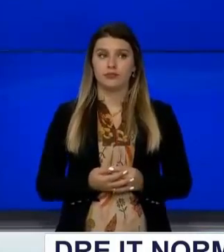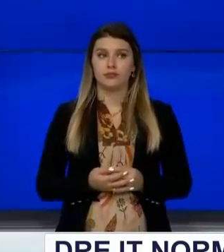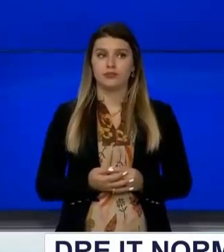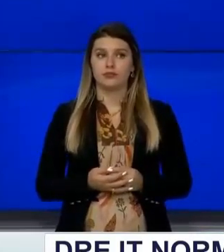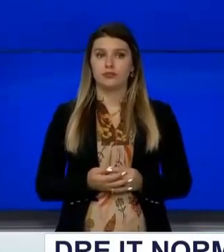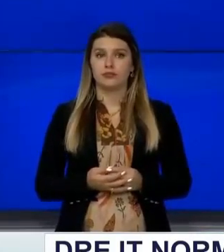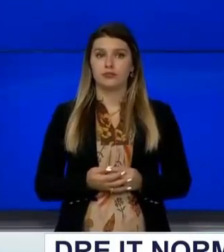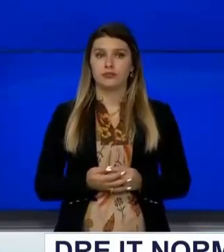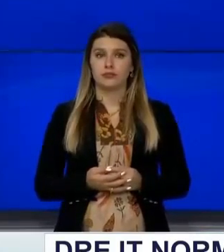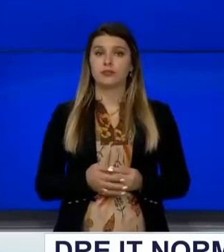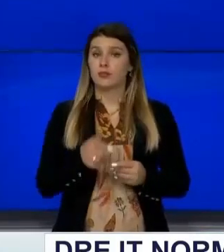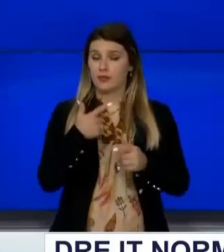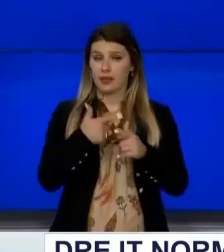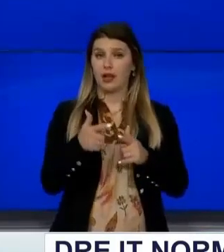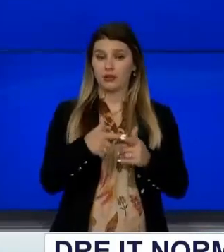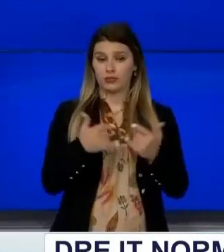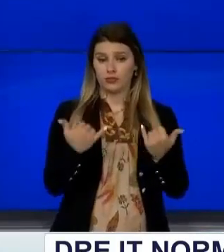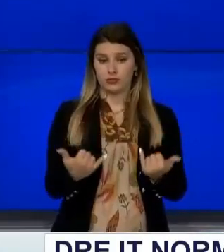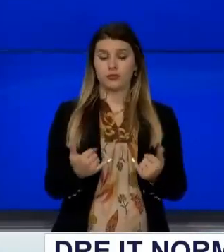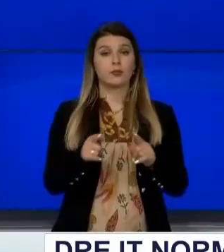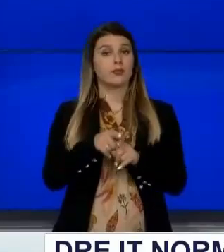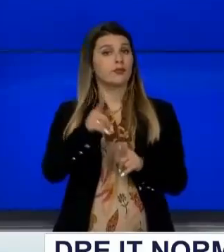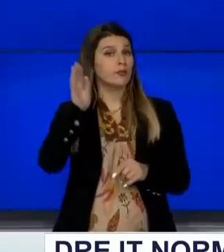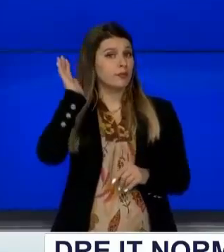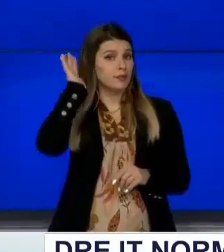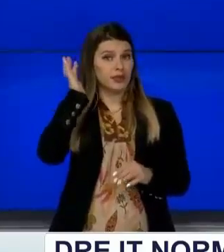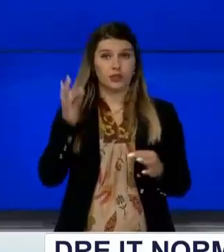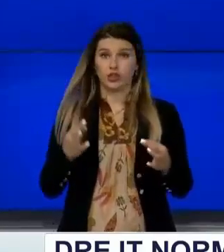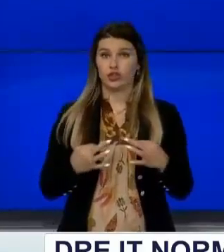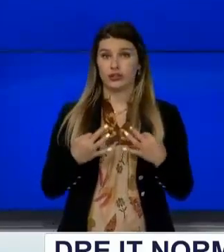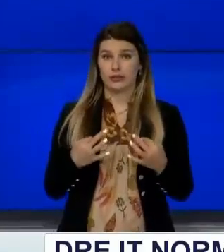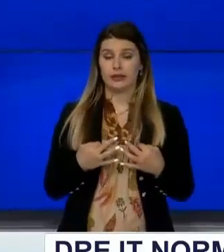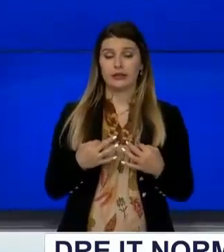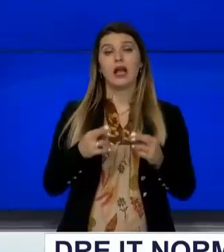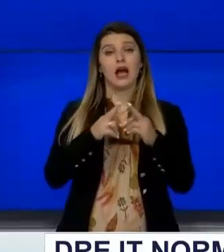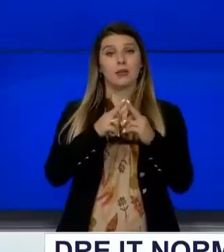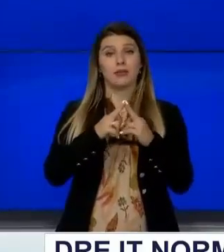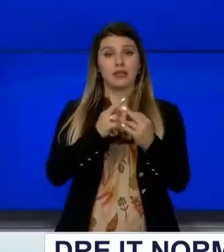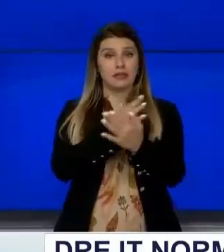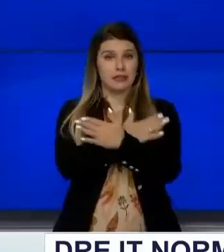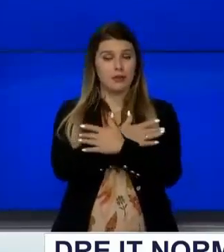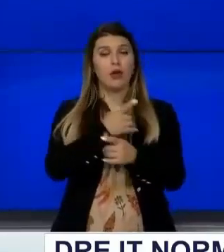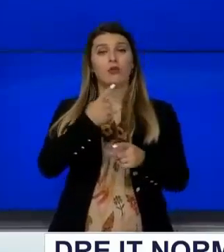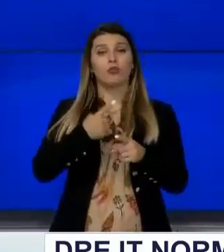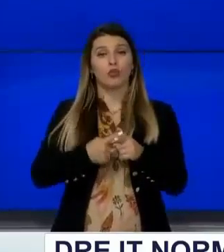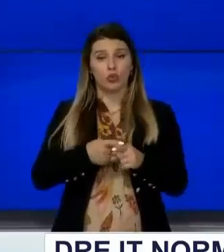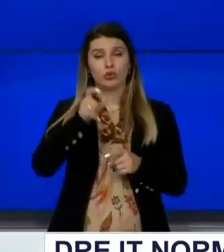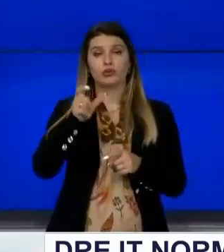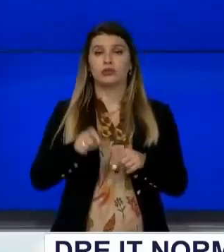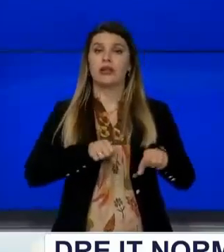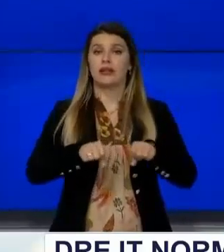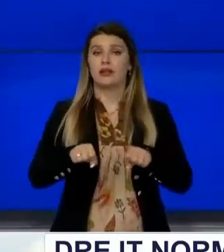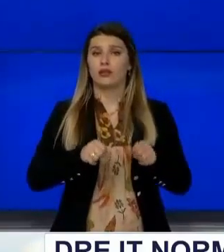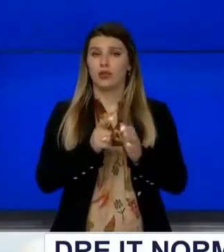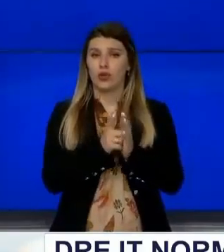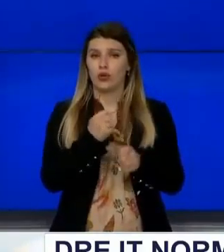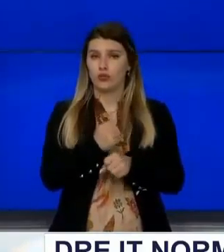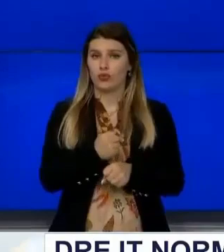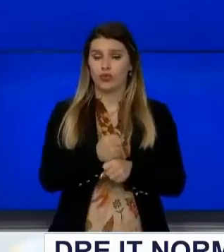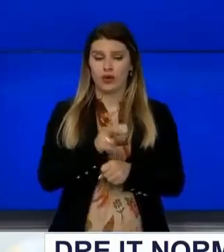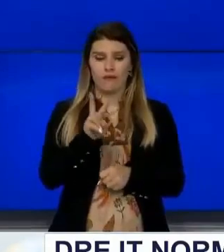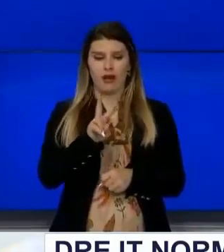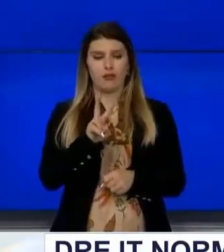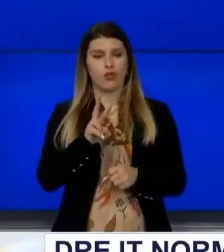Kjo është arsyeja që Ministri Shëndecis Armen Zemaj Dhe ushtruesi detyre së drejtorit të shësë koukës Valbon Krasnici